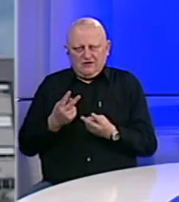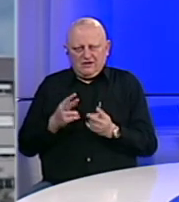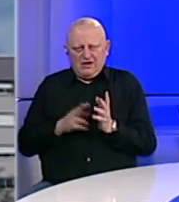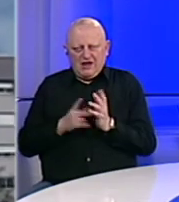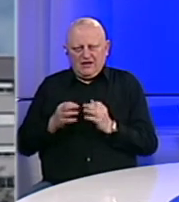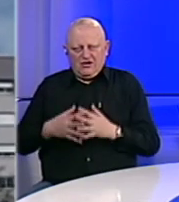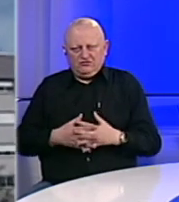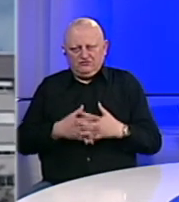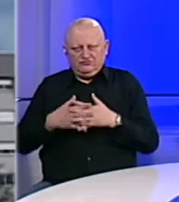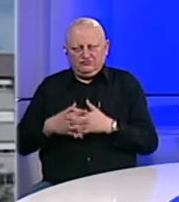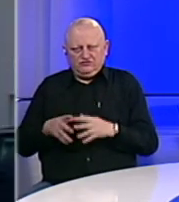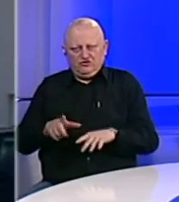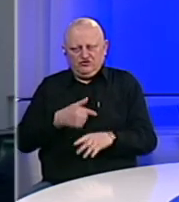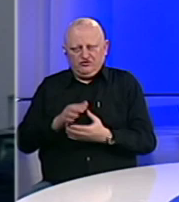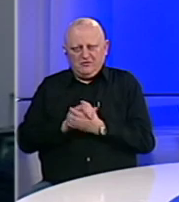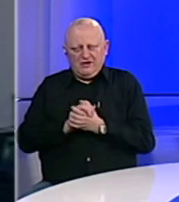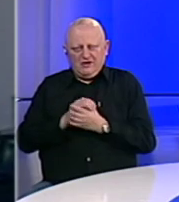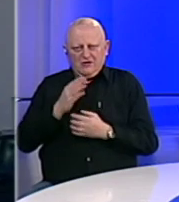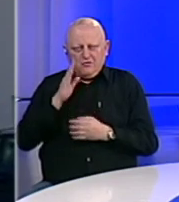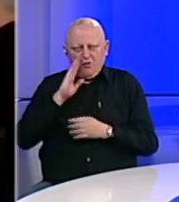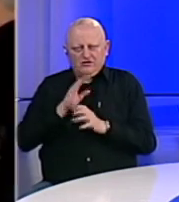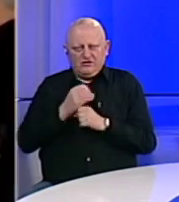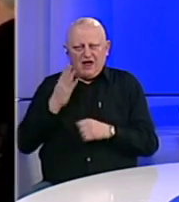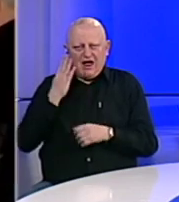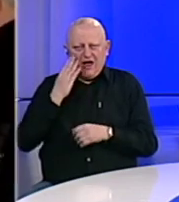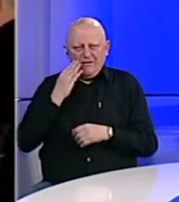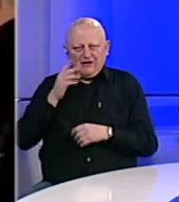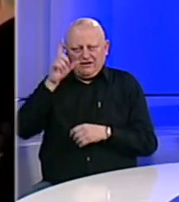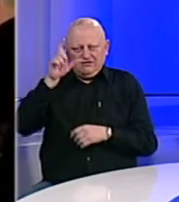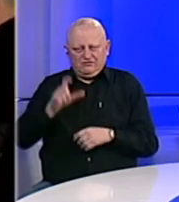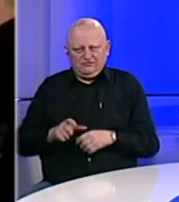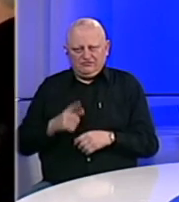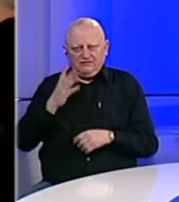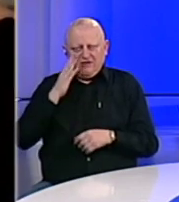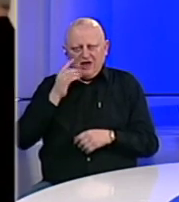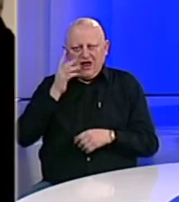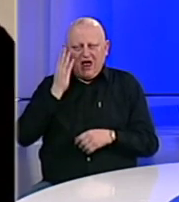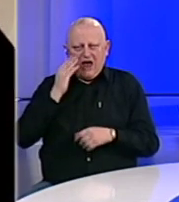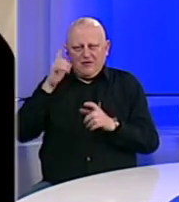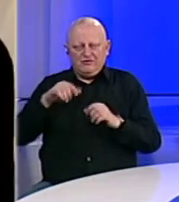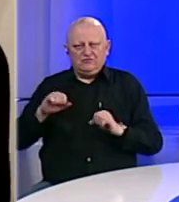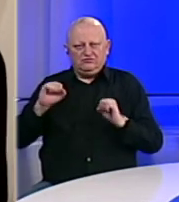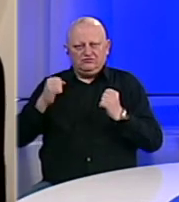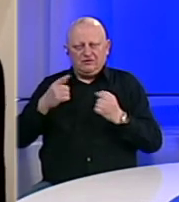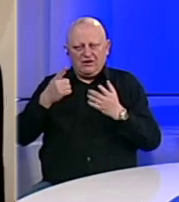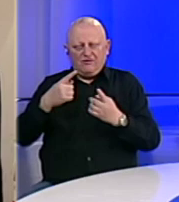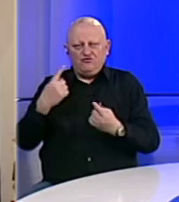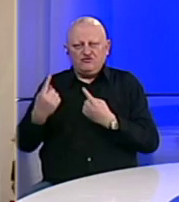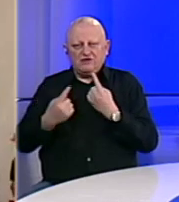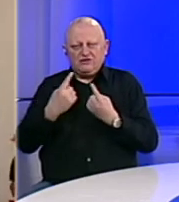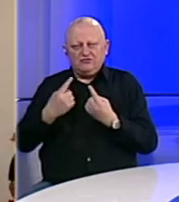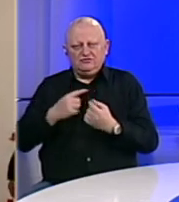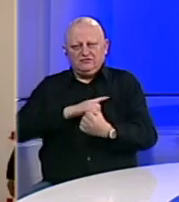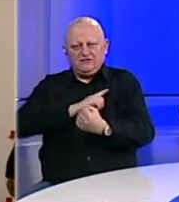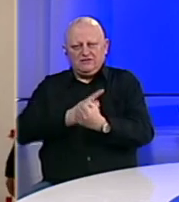partneri i dugogodišnji prijatelji Bosne i Hercegovine, Sjedinjene američke države i američki narod reagiraju na ovu situaciju